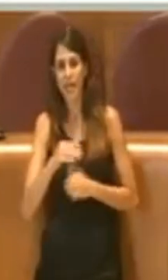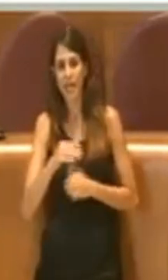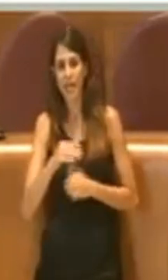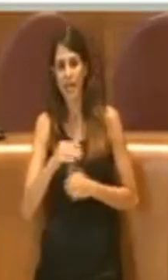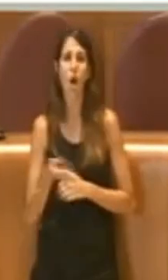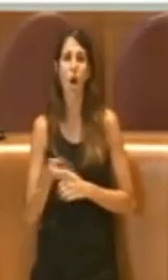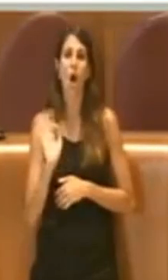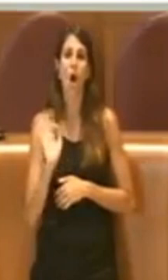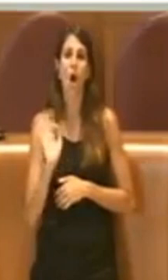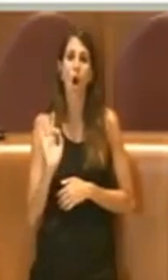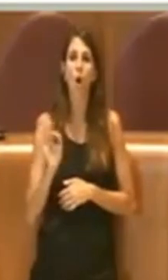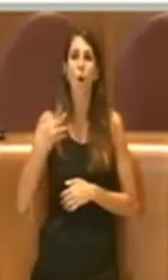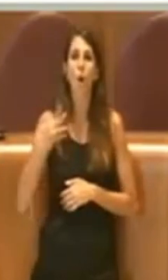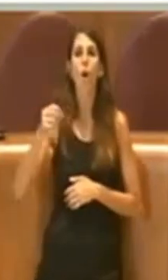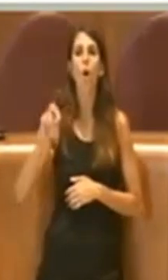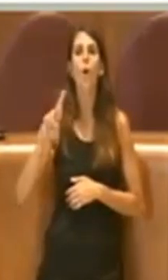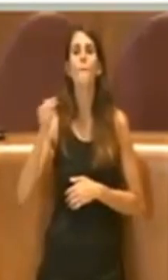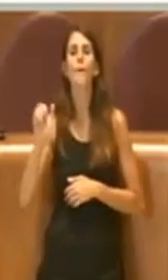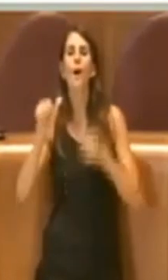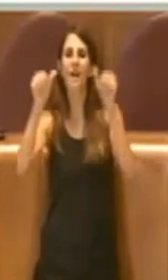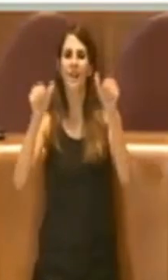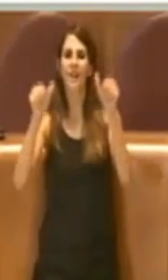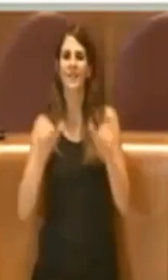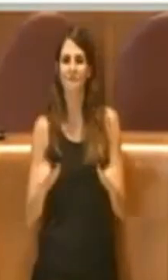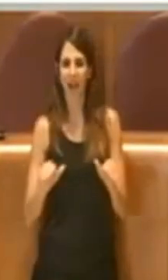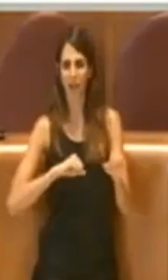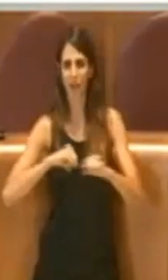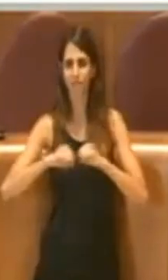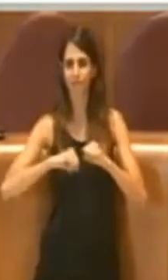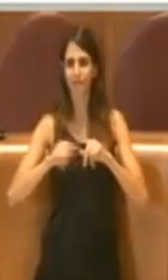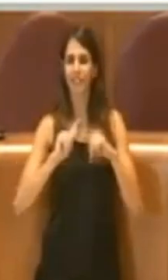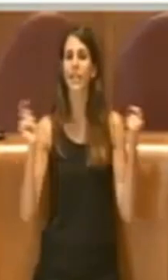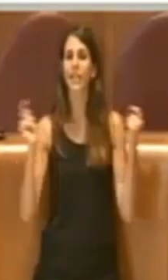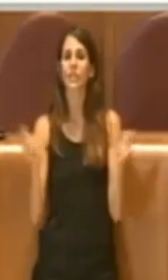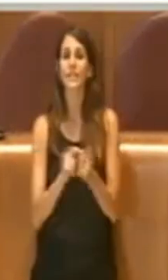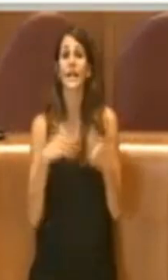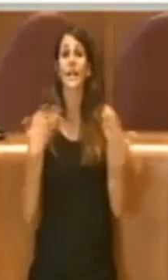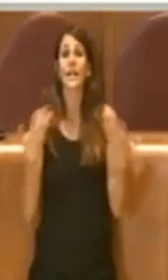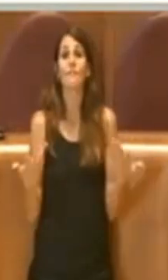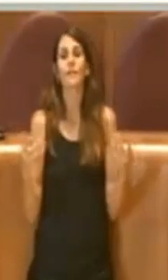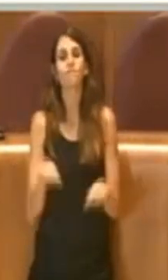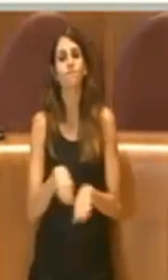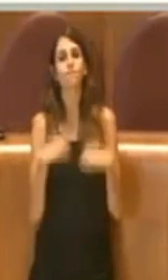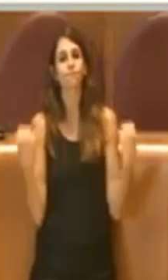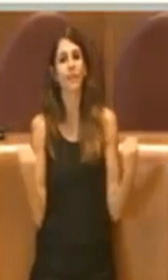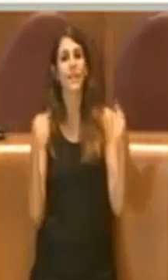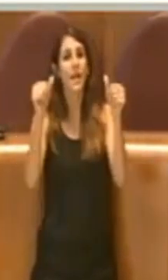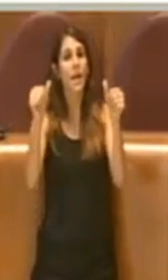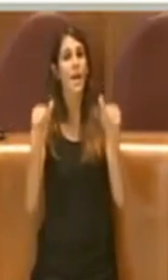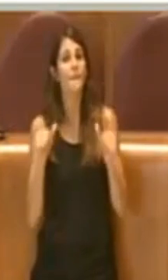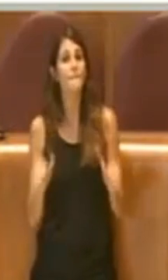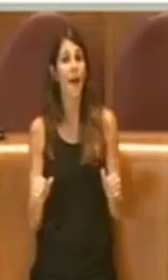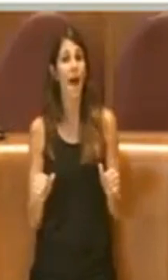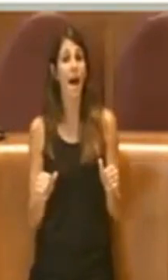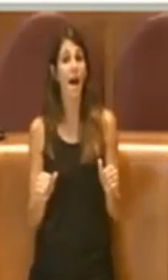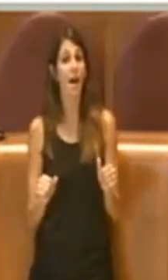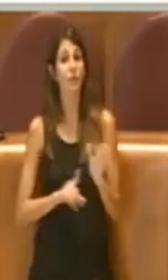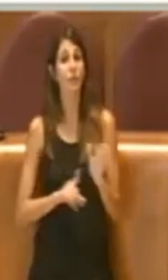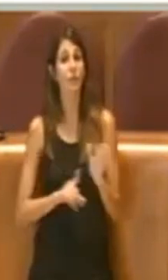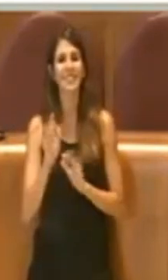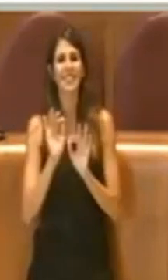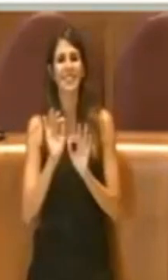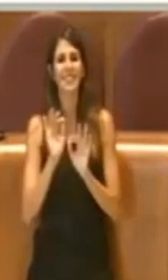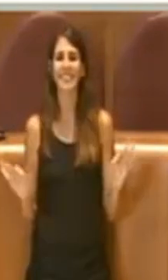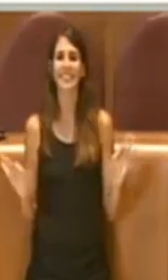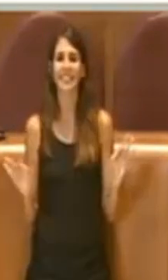di un bando, così diceva la determinazione dirigenziale, peccato che poi quel bando non è avvenuto durante l'affidamento diretto, e